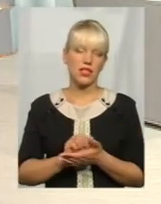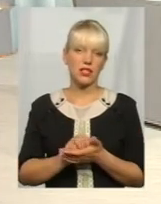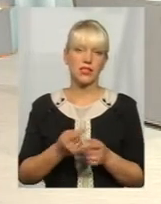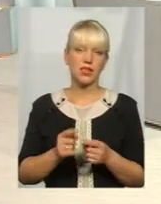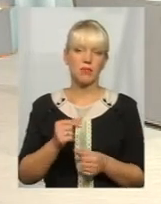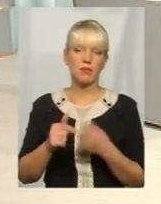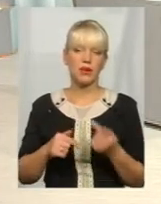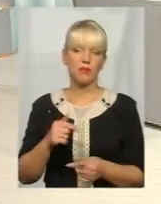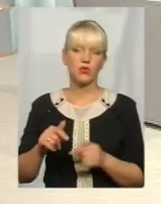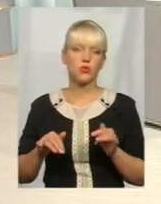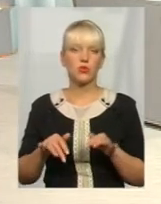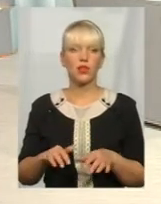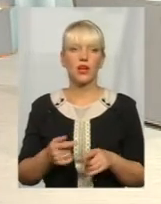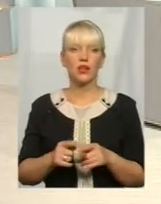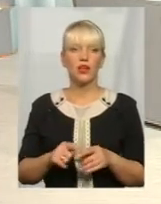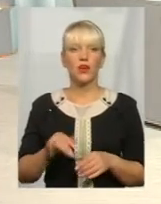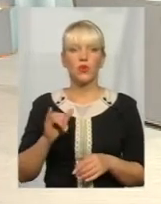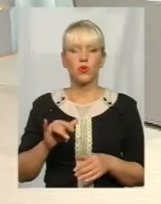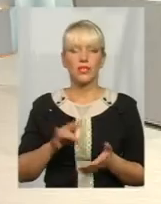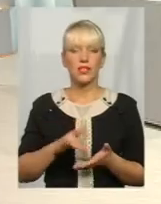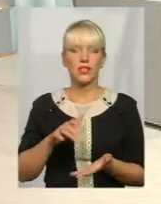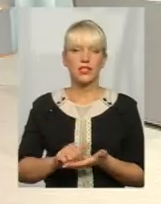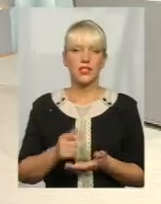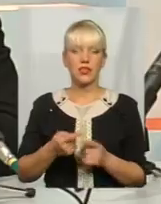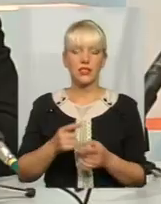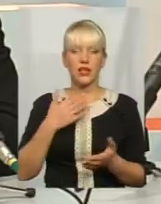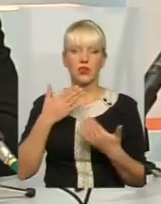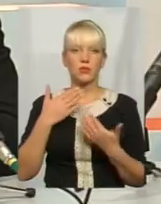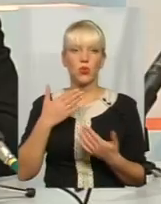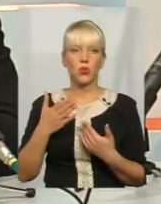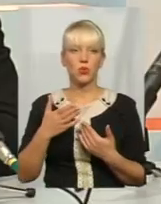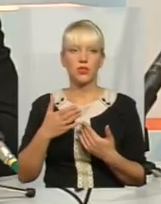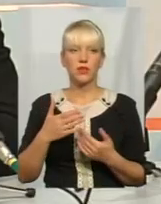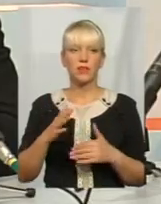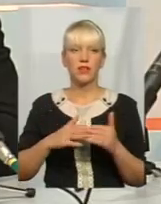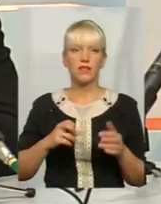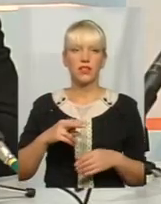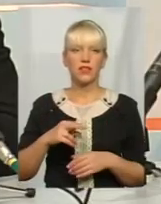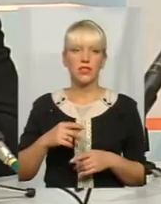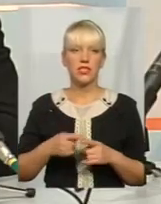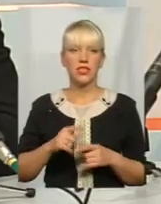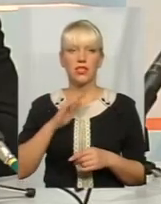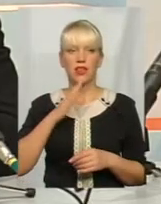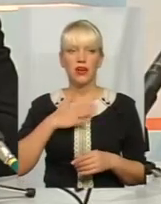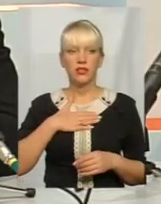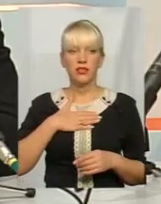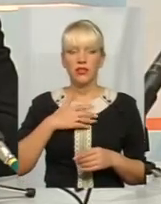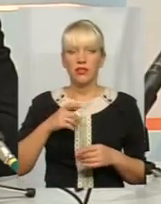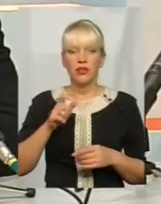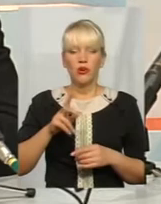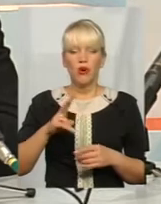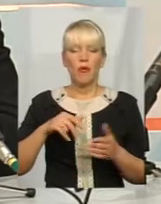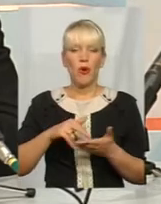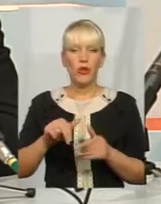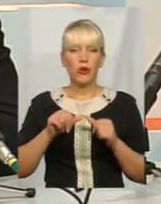підприємницькою діяльністю, звичайно, центрі зайнятості з нею спілкуються, в ГІВСІ, вона, я кажу, проходить комісію, де